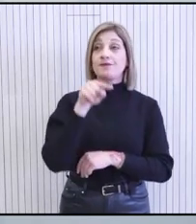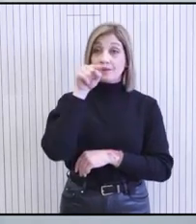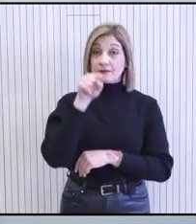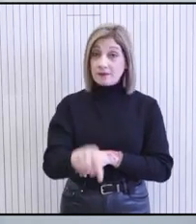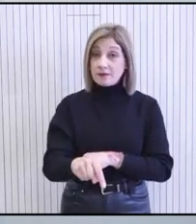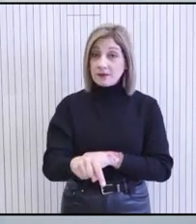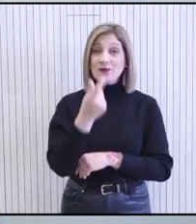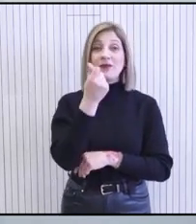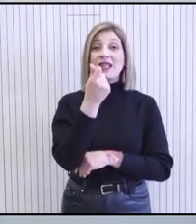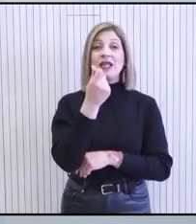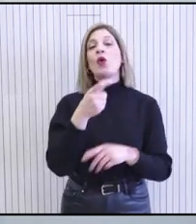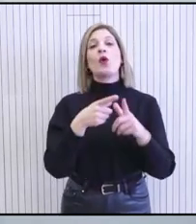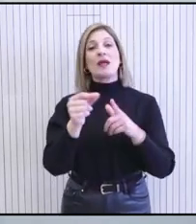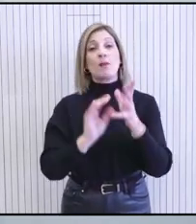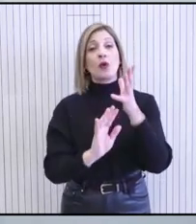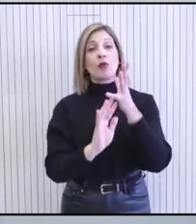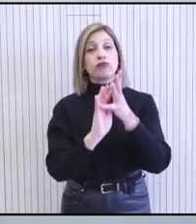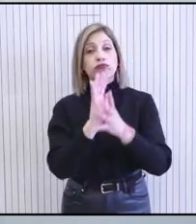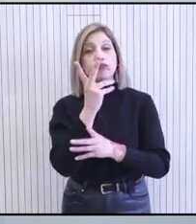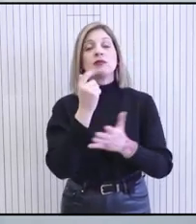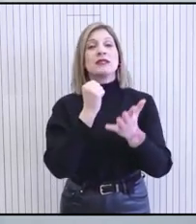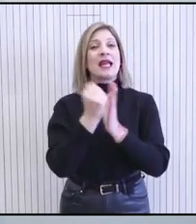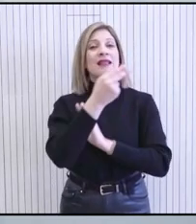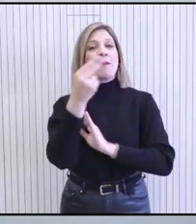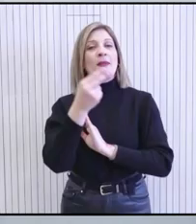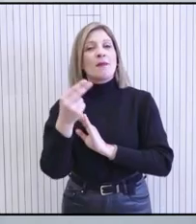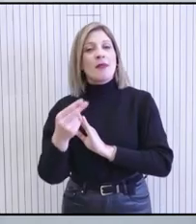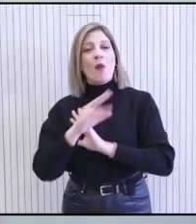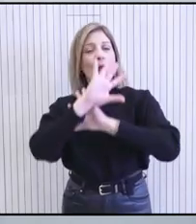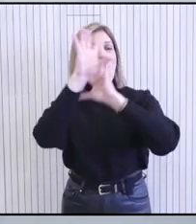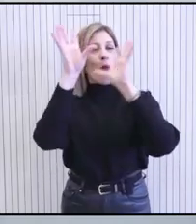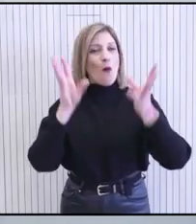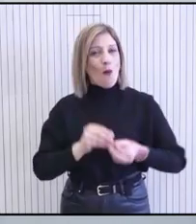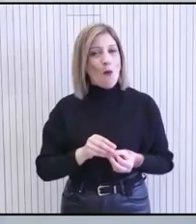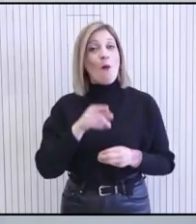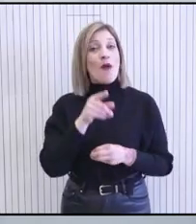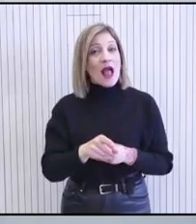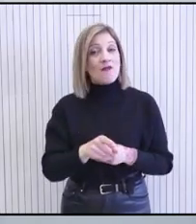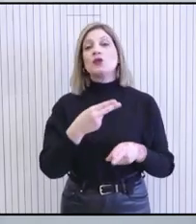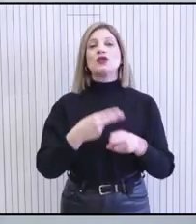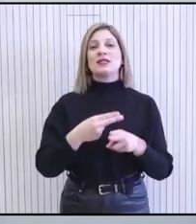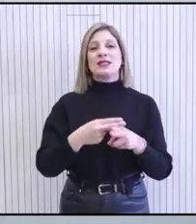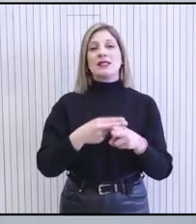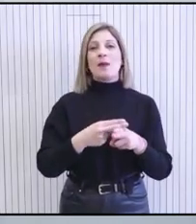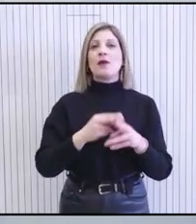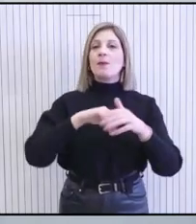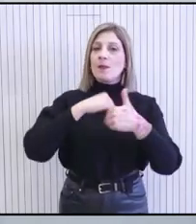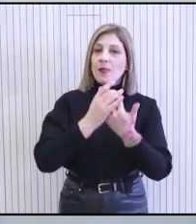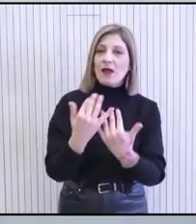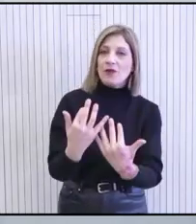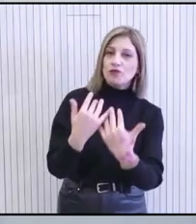ενίσχυση της εμπιστοσύνης των επενδυτών και των εξωτερικών επιχειρηματικών παραγόντων, αυξάνονται οι πιθανότητες προσέλκυσης